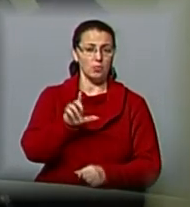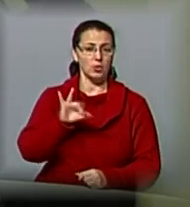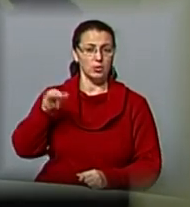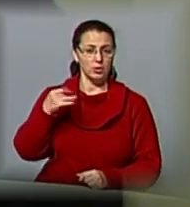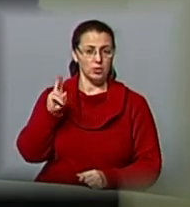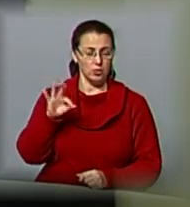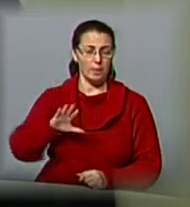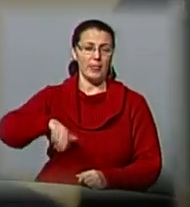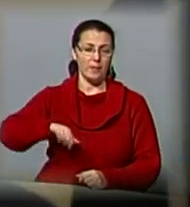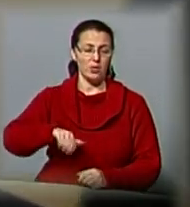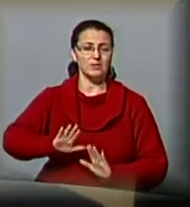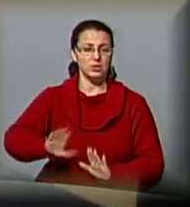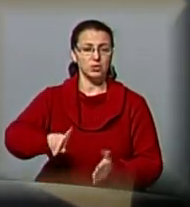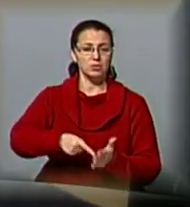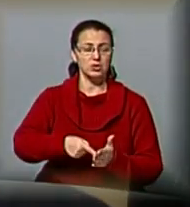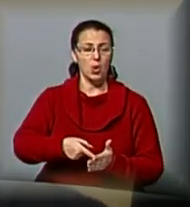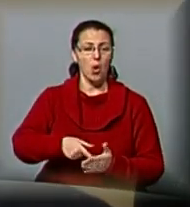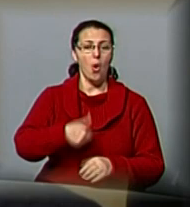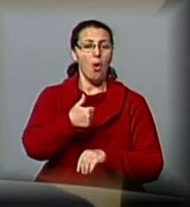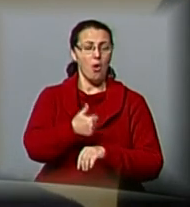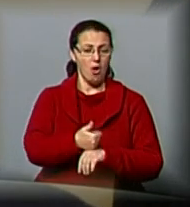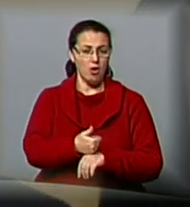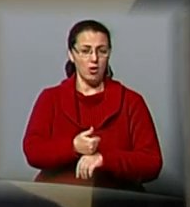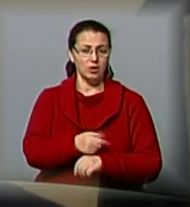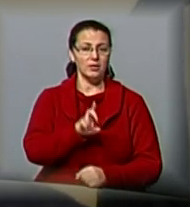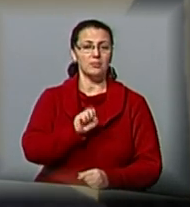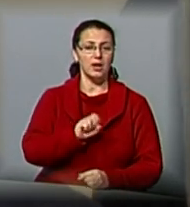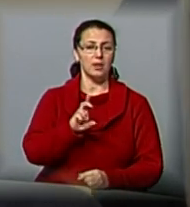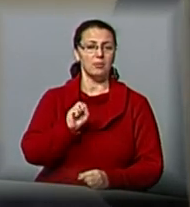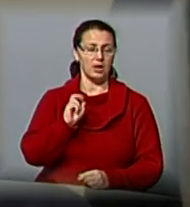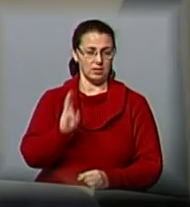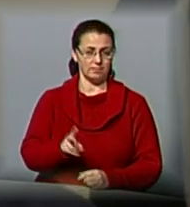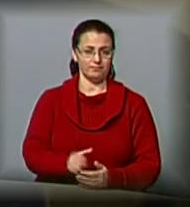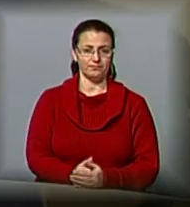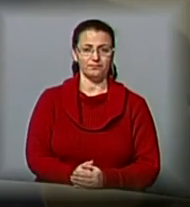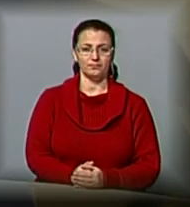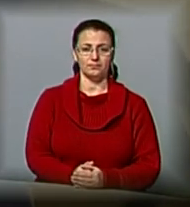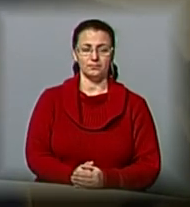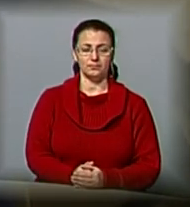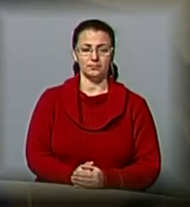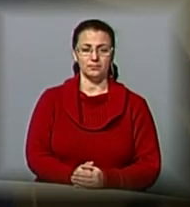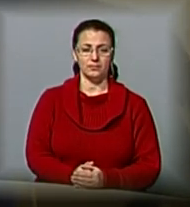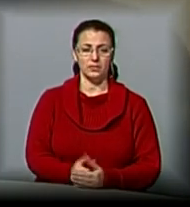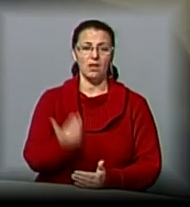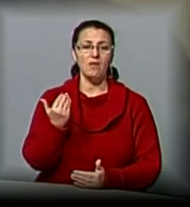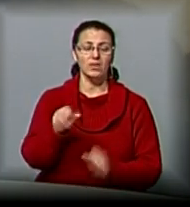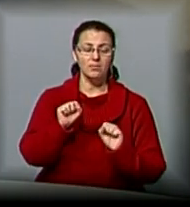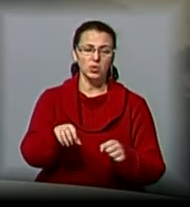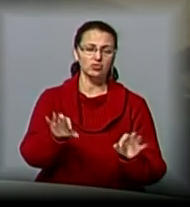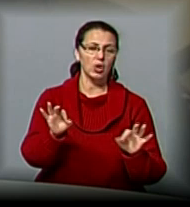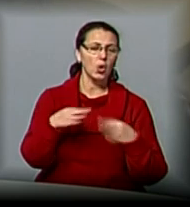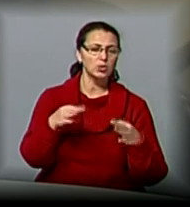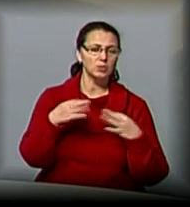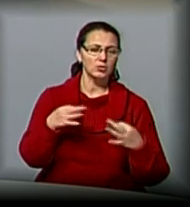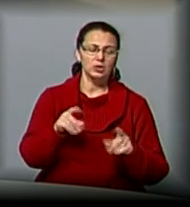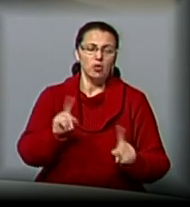а потім заступник міського голови з питань житлово-комунального господарства Сергій Бабак. Ви можете розповідати, що